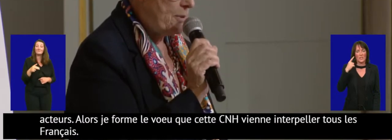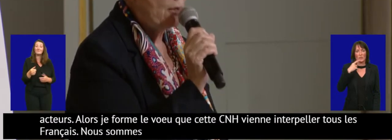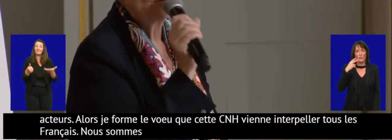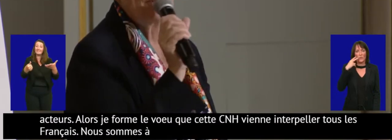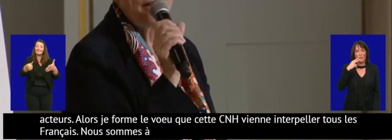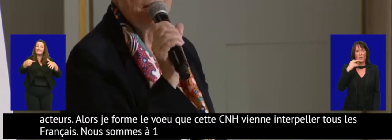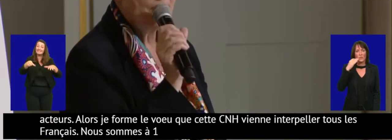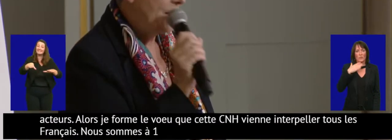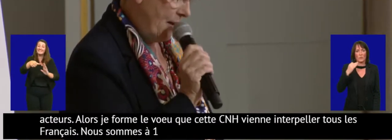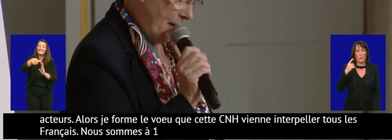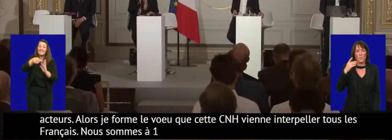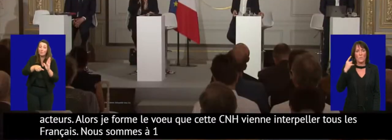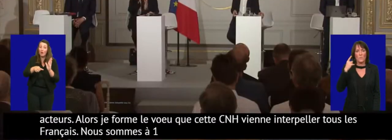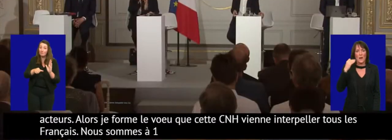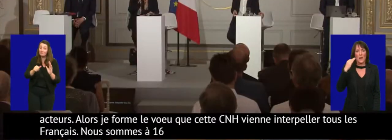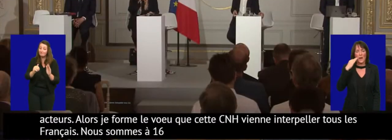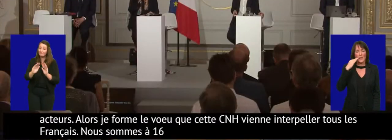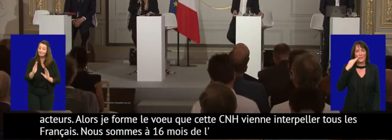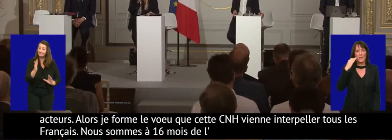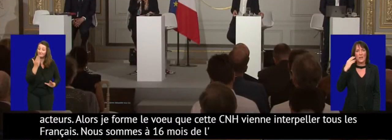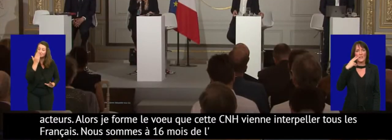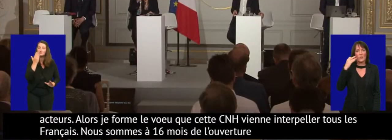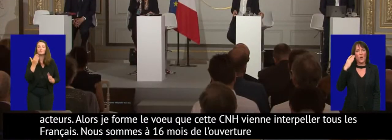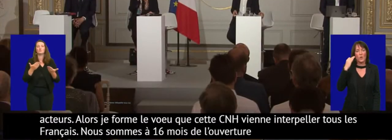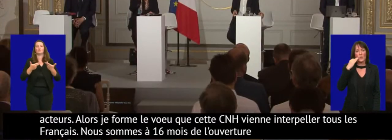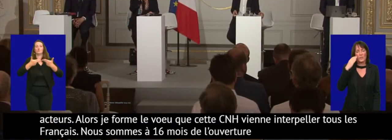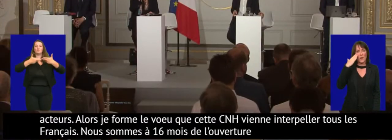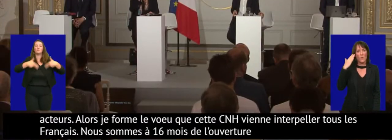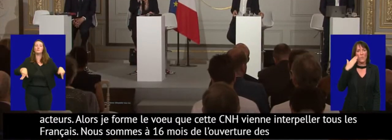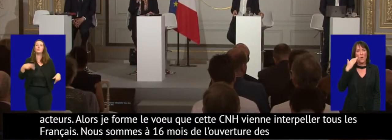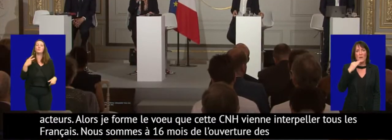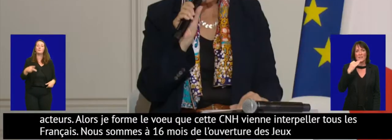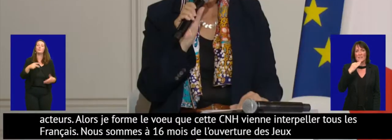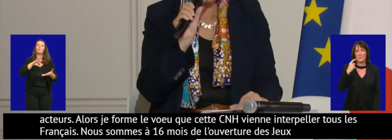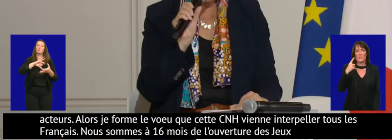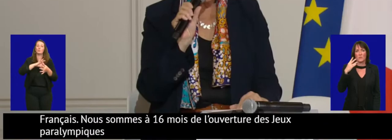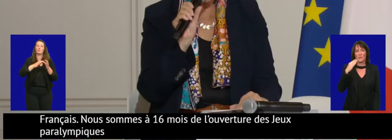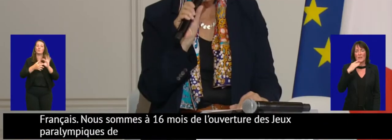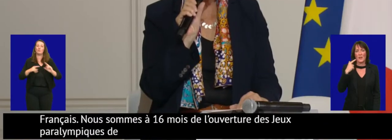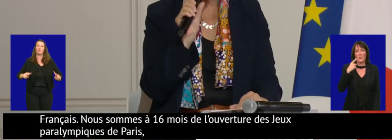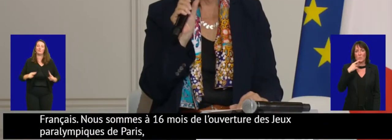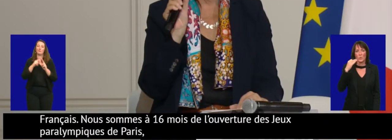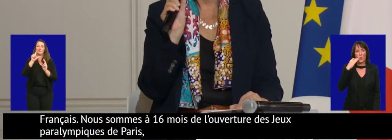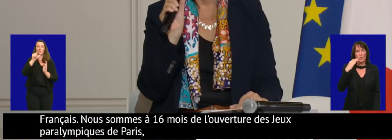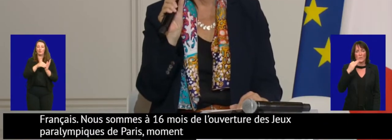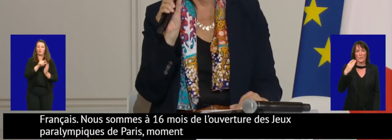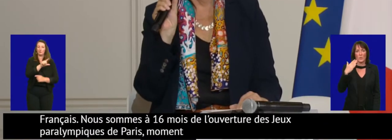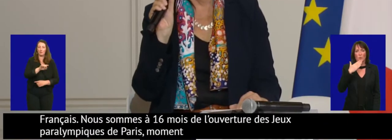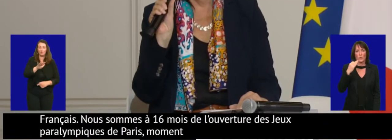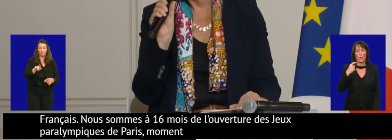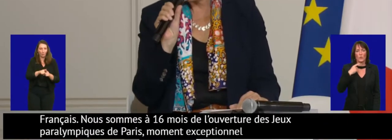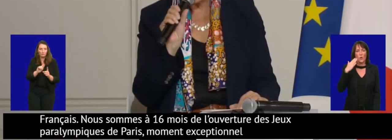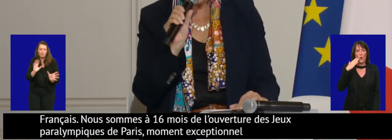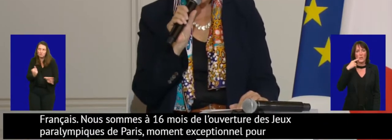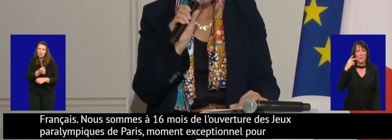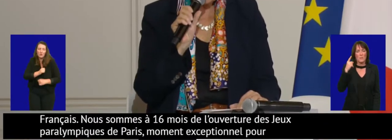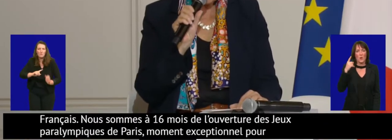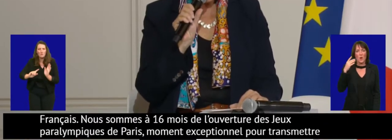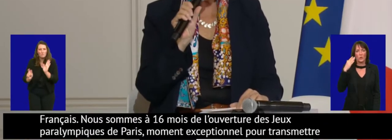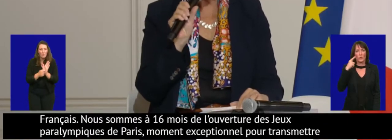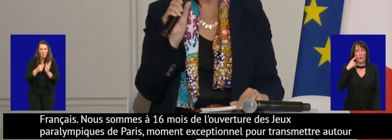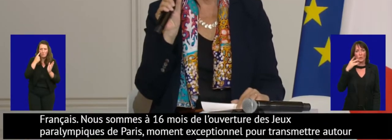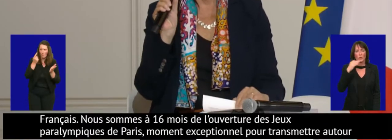paralympiques de Paris, qui sera aussi un moment exceptionnel pour transmettre autour du handicap dans notre société.